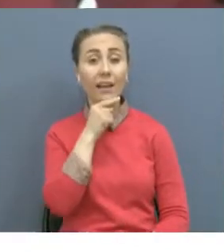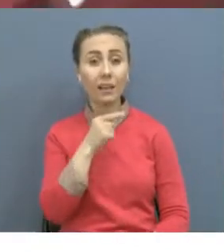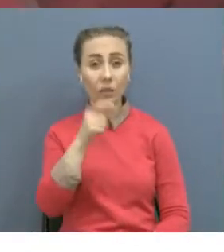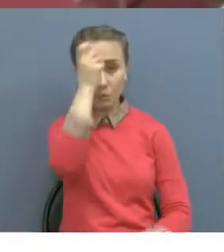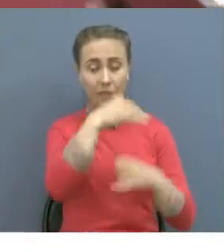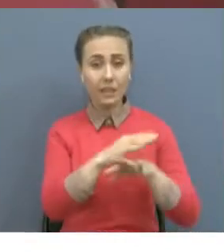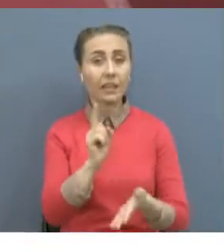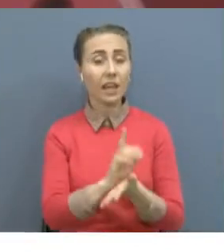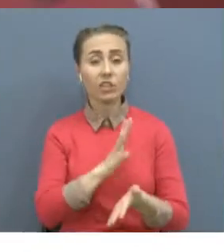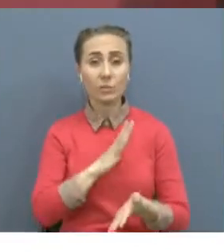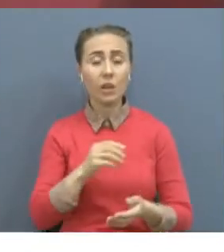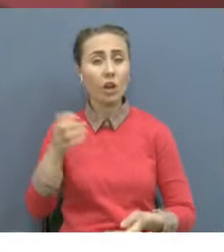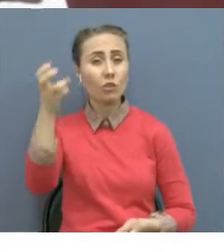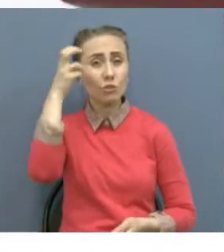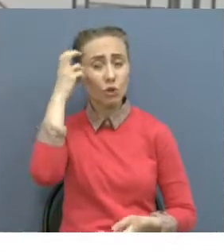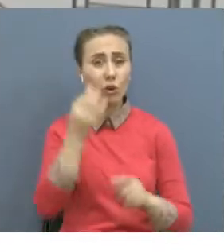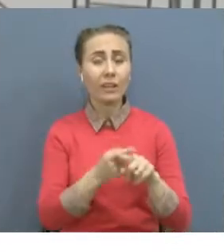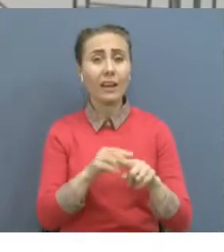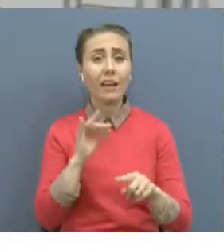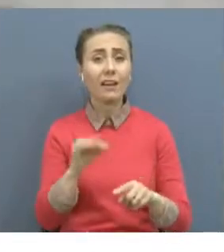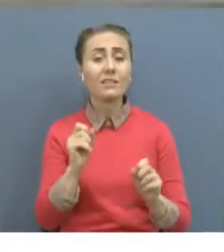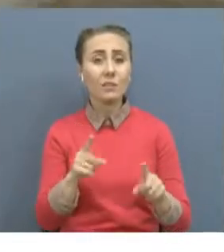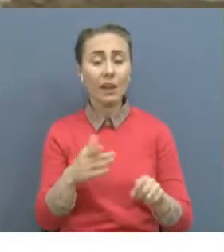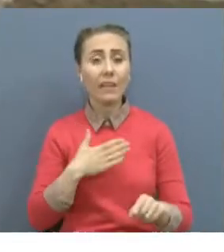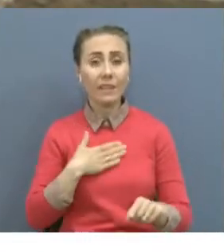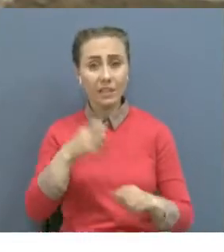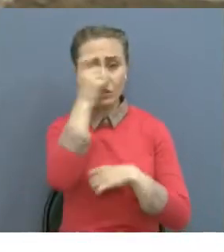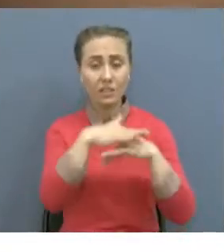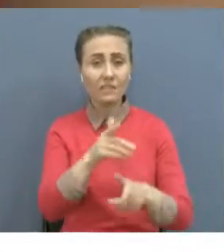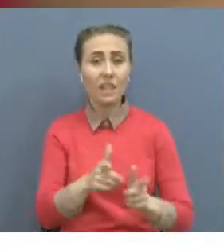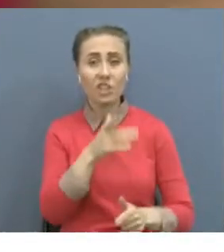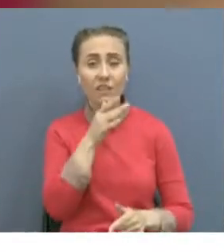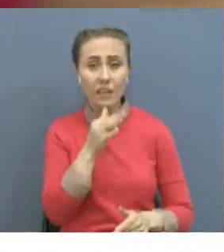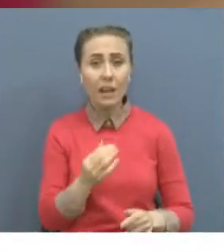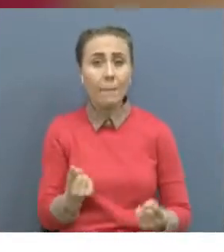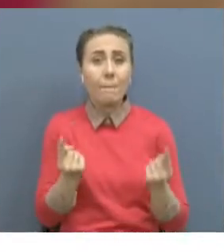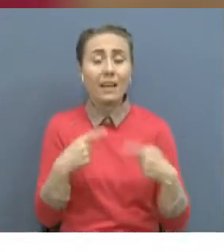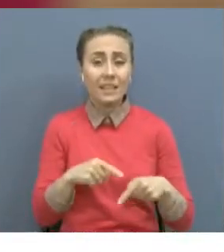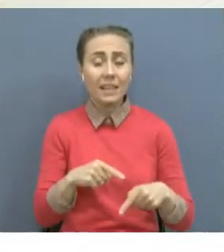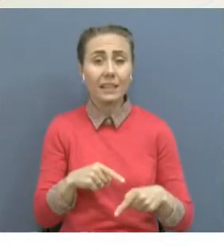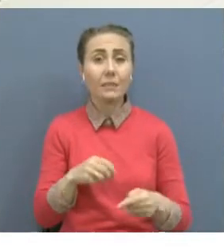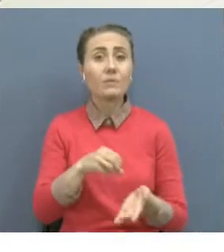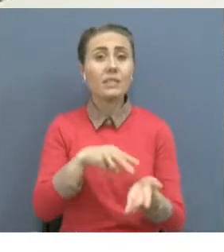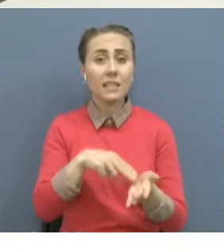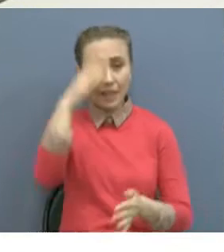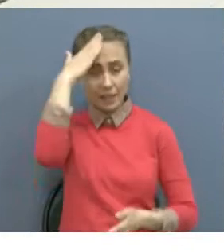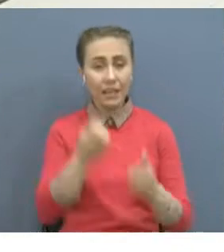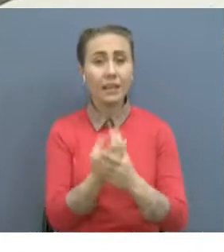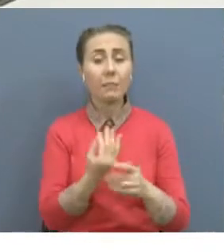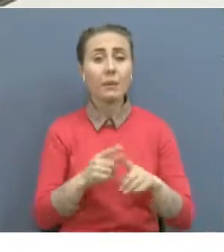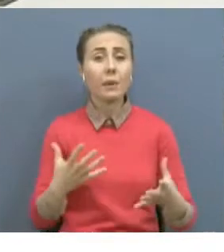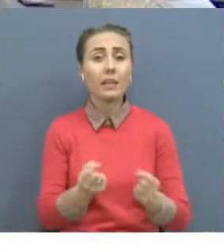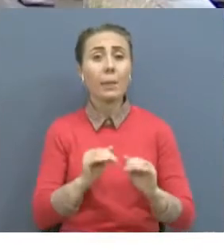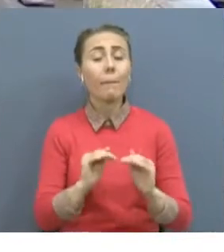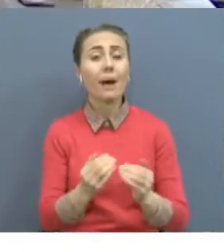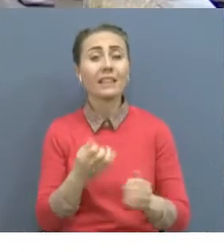жәтшек затқа тәуелді еліміз мұнай бағасы құлдыраған қазіргедей шақта қиналып қап жатыр. Сондықтан шағын және орта кәсіпелерге қолдау күші өттеді